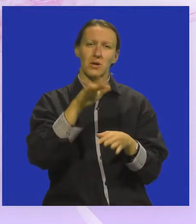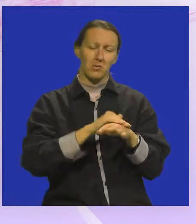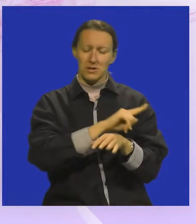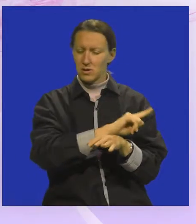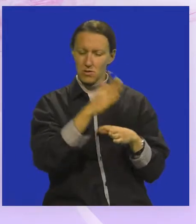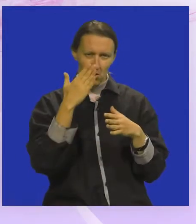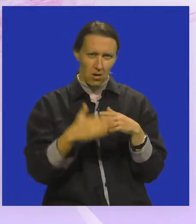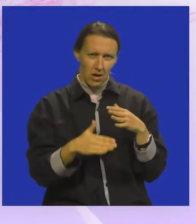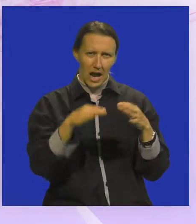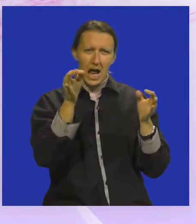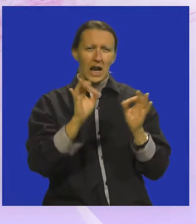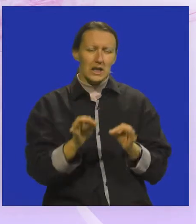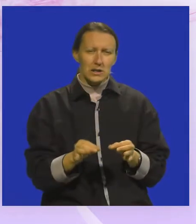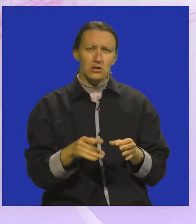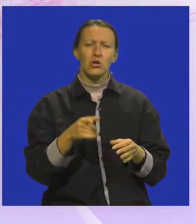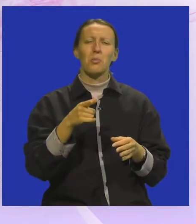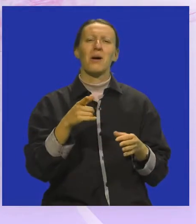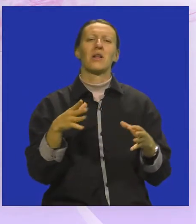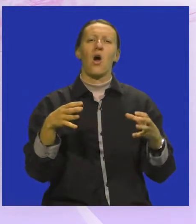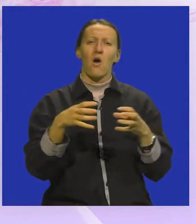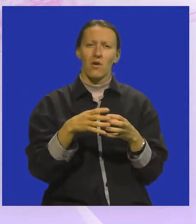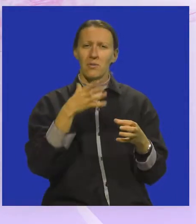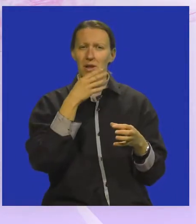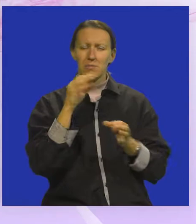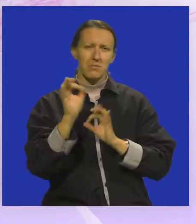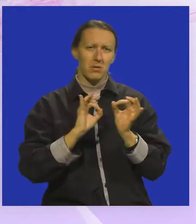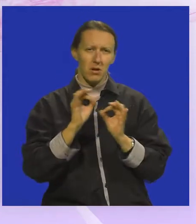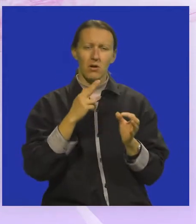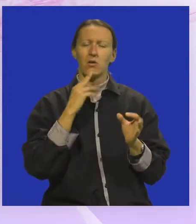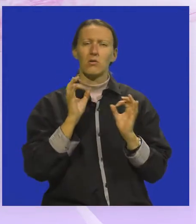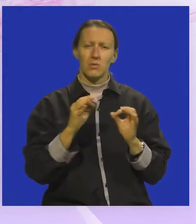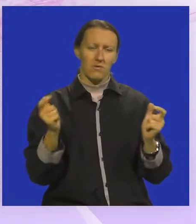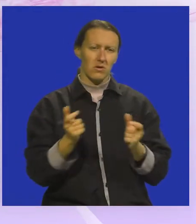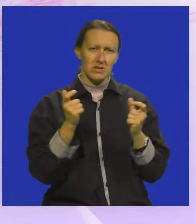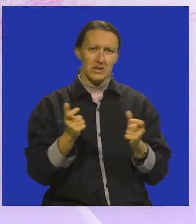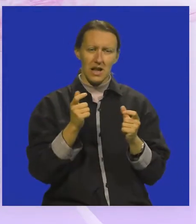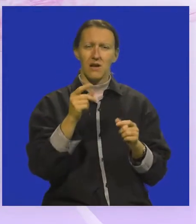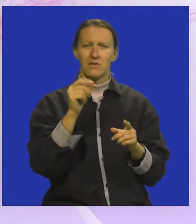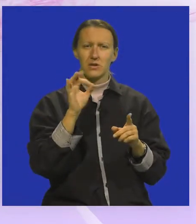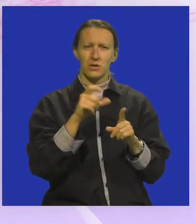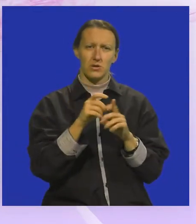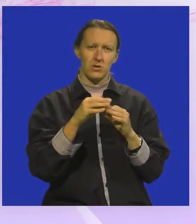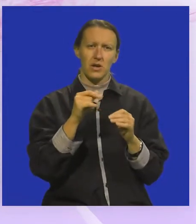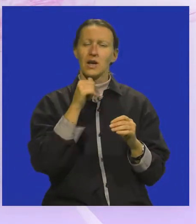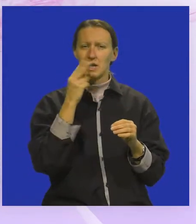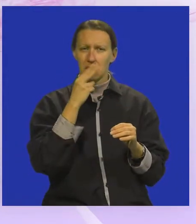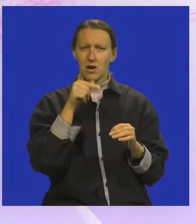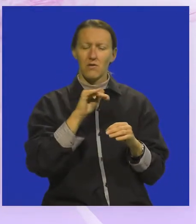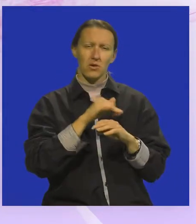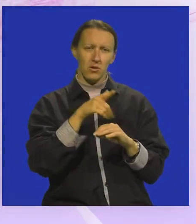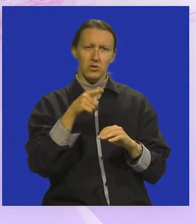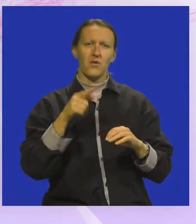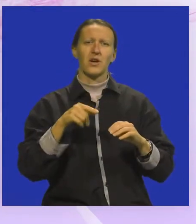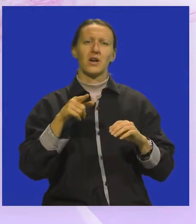kraja listopada oformiti prekrasan projekt koji upravo slavi Žanje Rodarija, ali naravno uvijek kroz